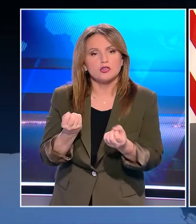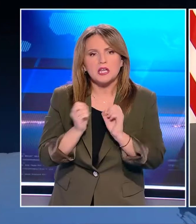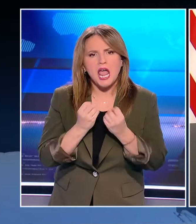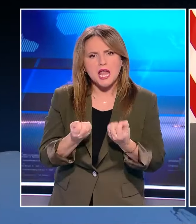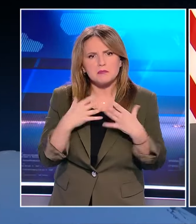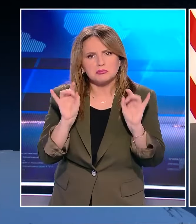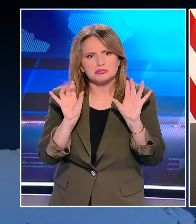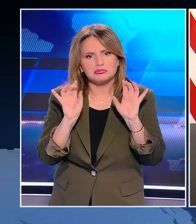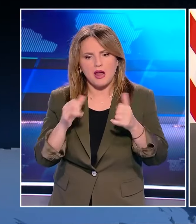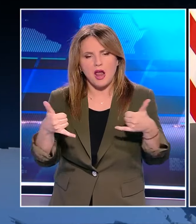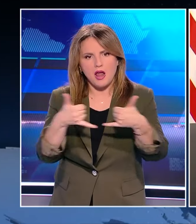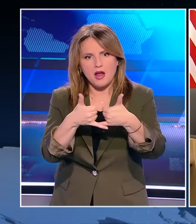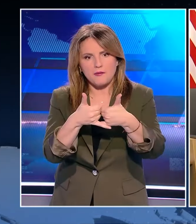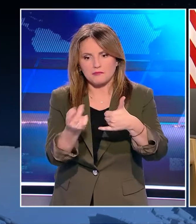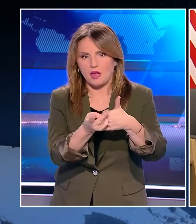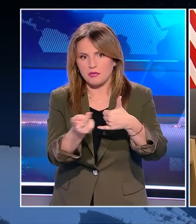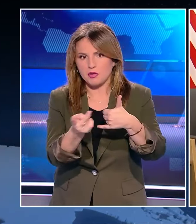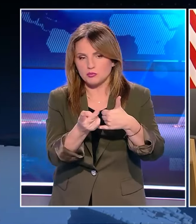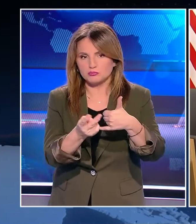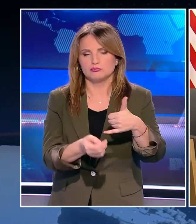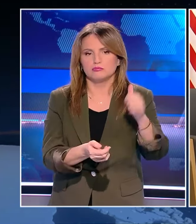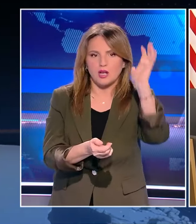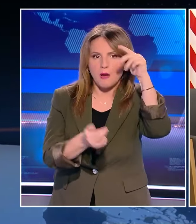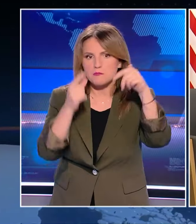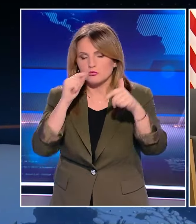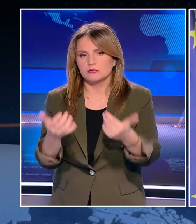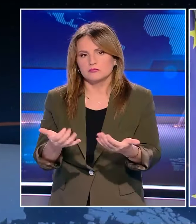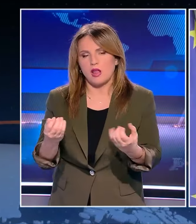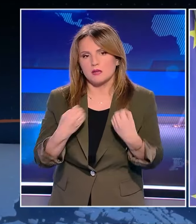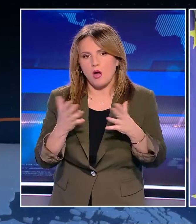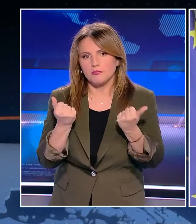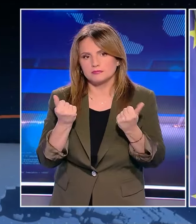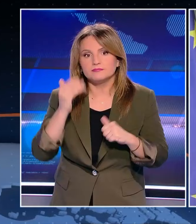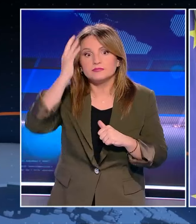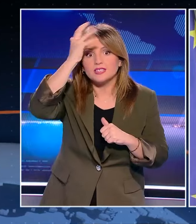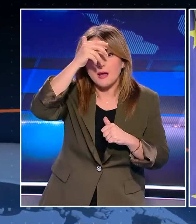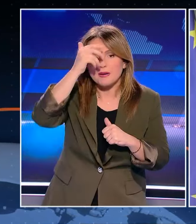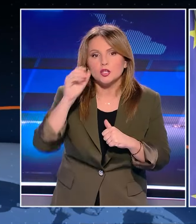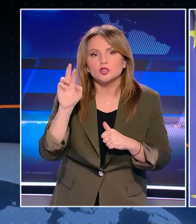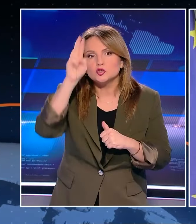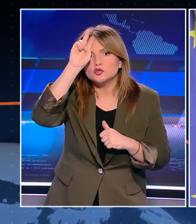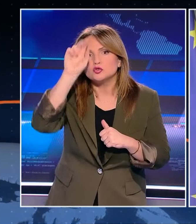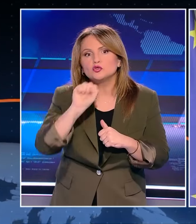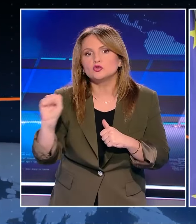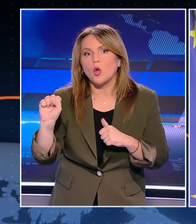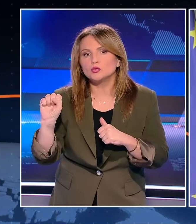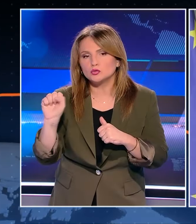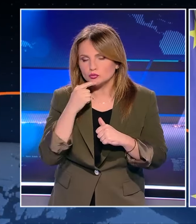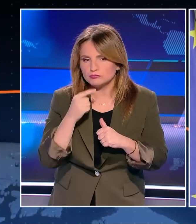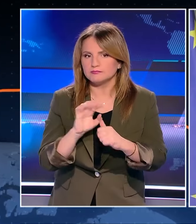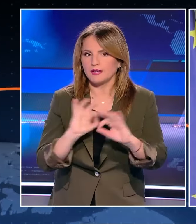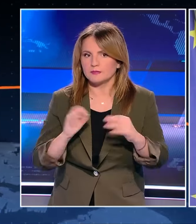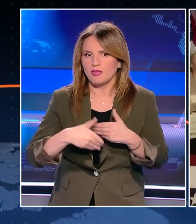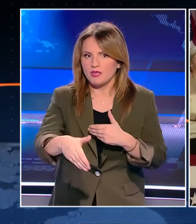για μια τηλεφωνική επικοινωνία ανάμεσα στον Τόναλτ Τραμπ και τον Βλαντιμίρ Πούτινκ Τόναλτ Τραμπ και Όλαφ Σόλτς ωστόσο δήλωσαν έτοιμοι να